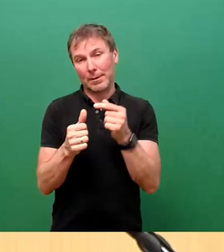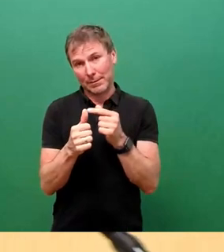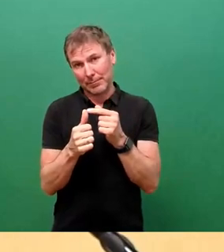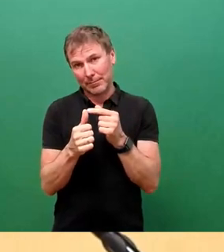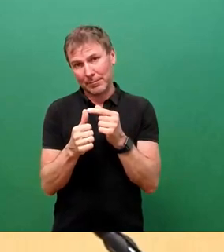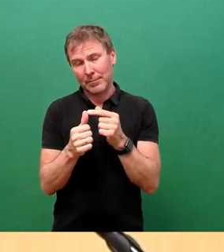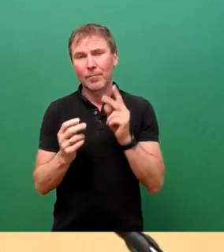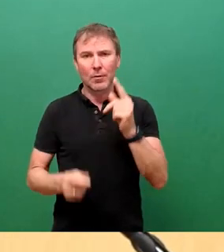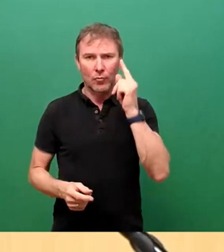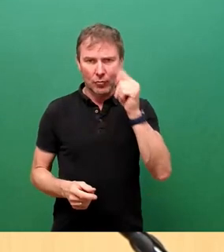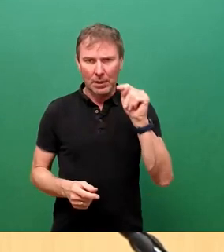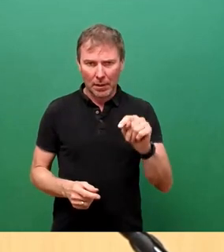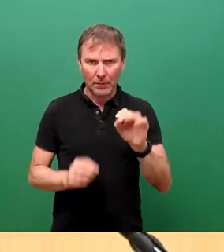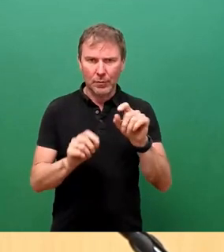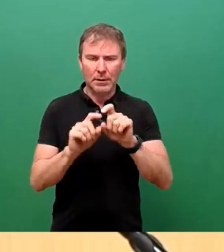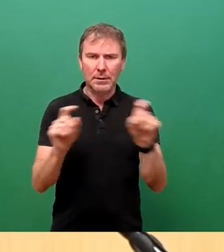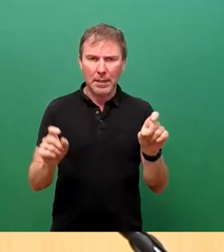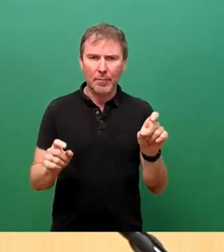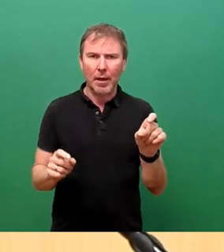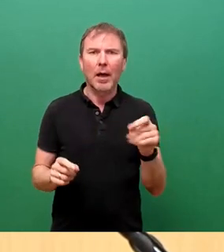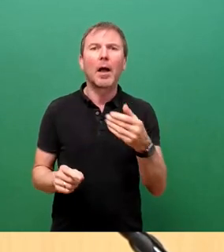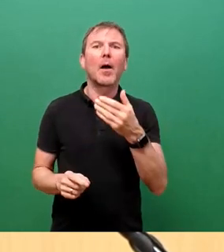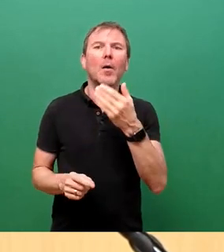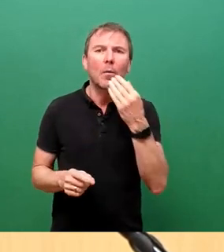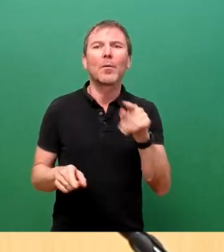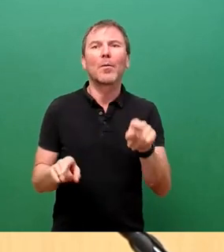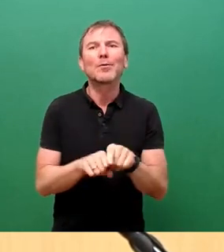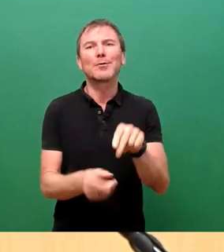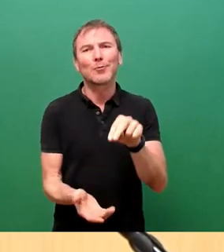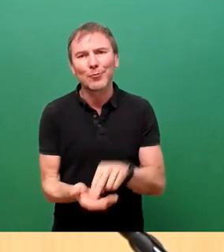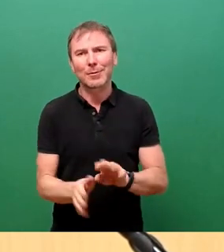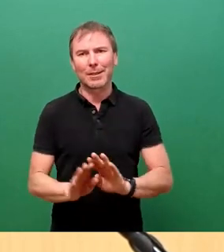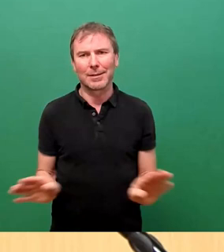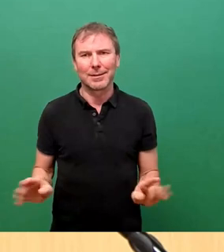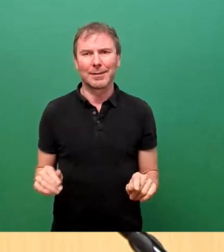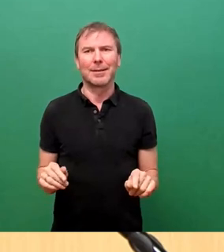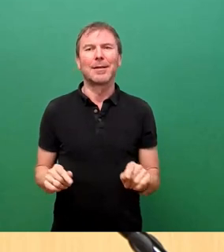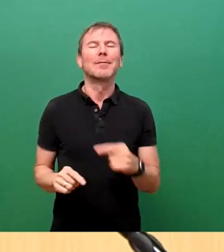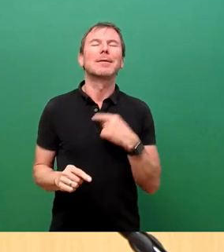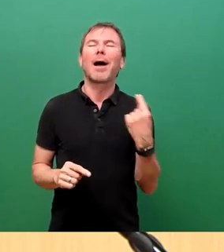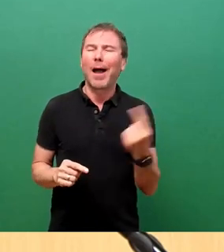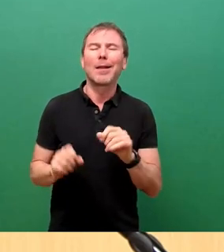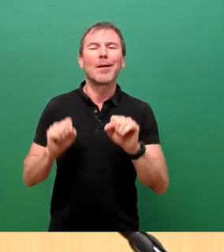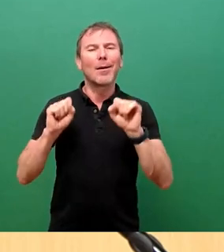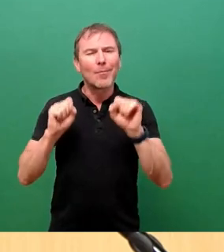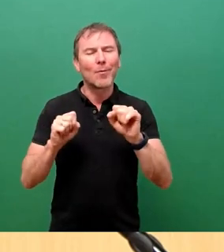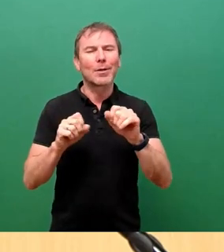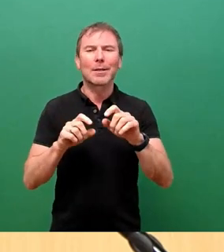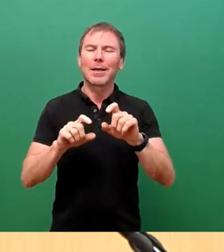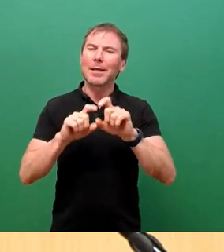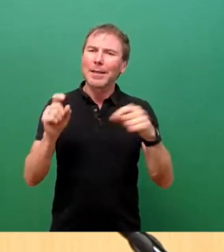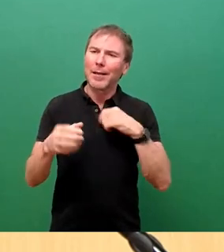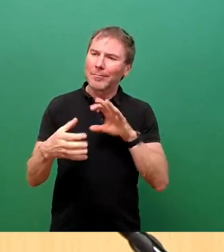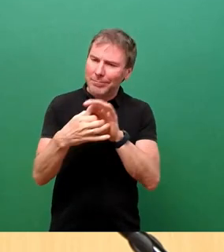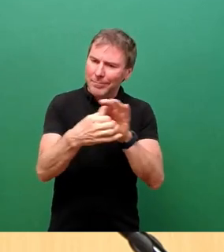Stadtrat hat für das Thema keinerlei Zuständigkeit. Es sind zwar alle Möglichen an dem Problem beteiligt, aber der Stadtrat mit Sicherheit